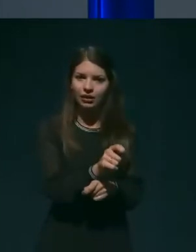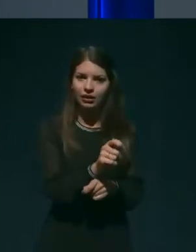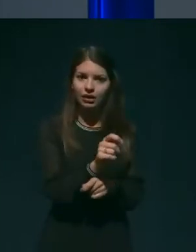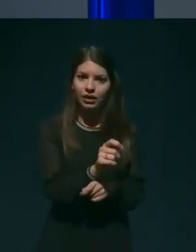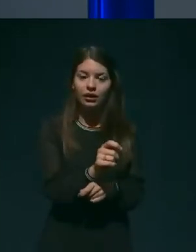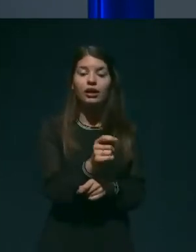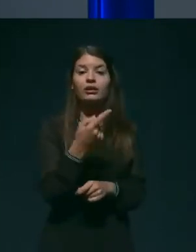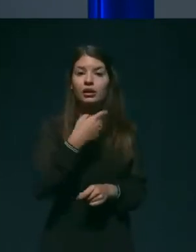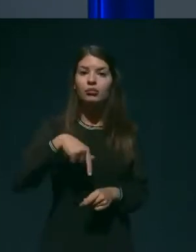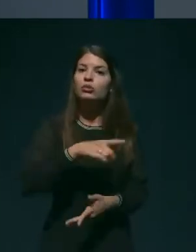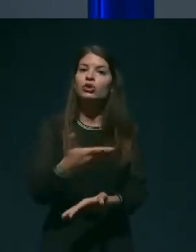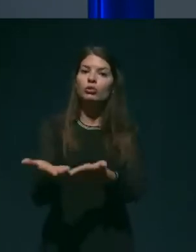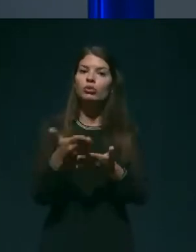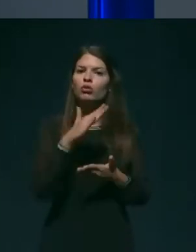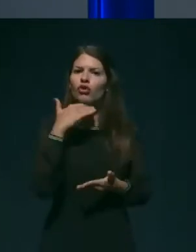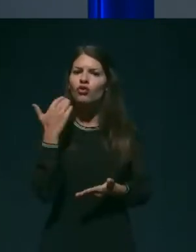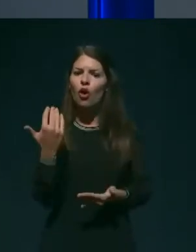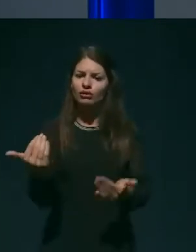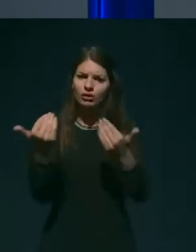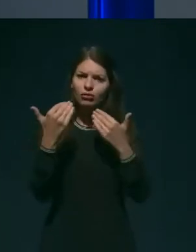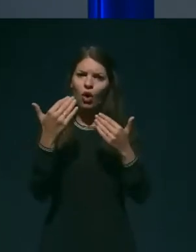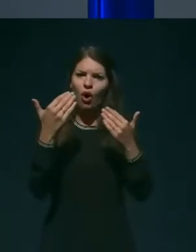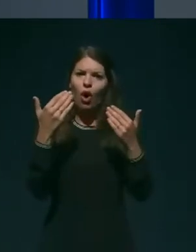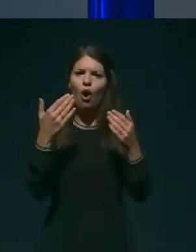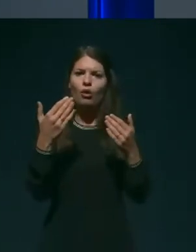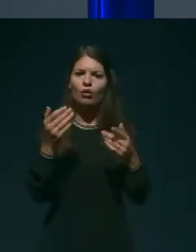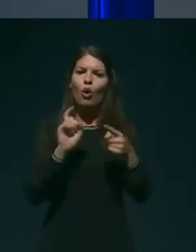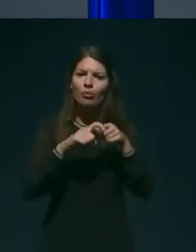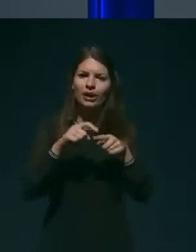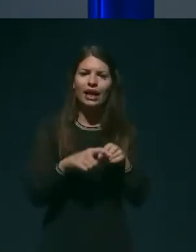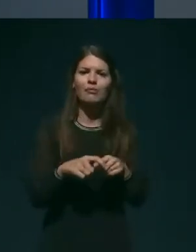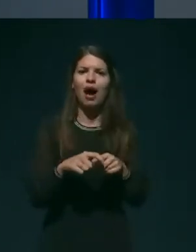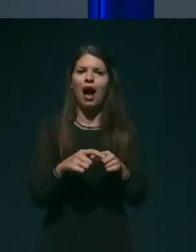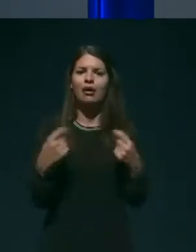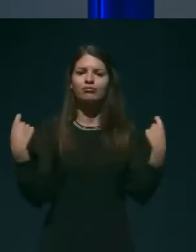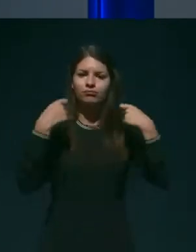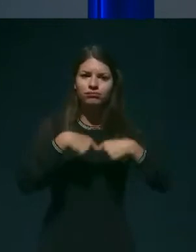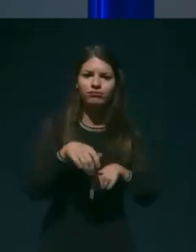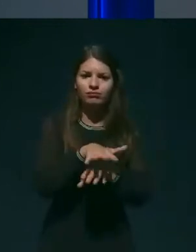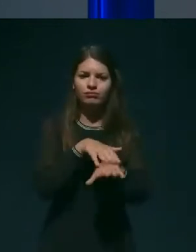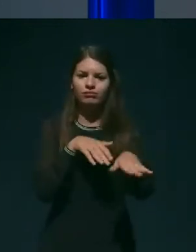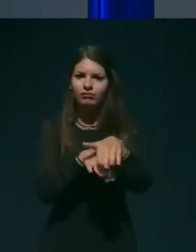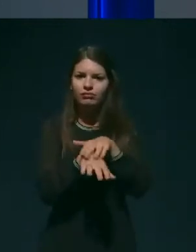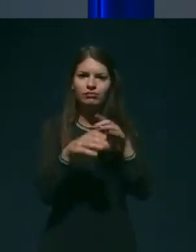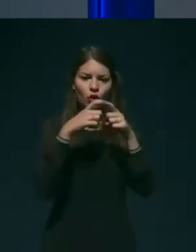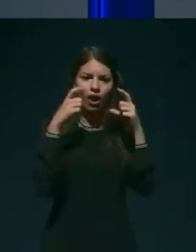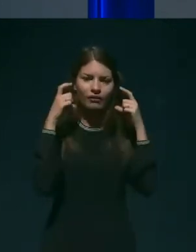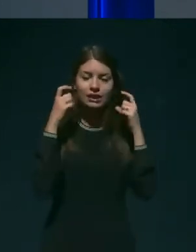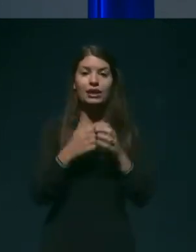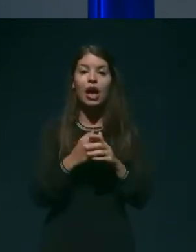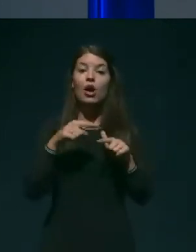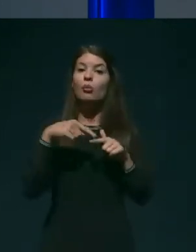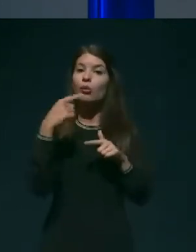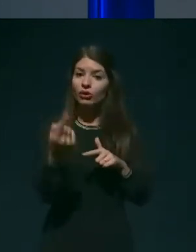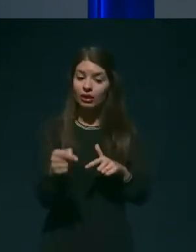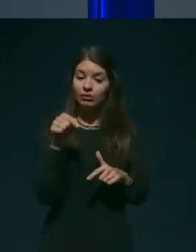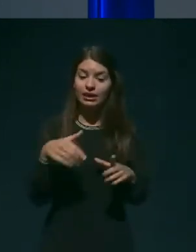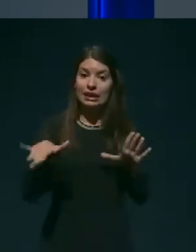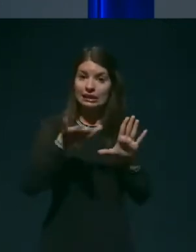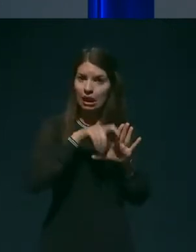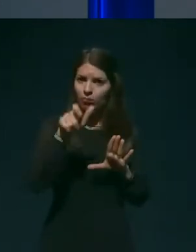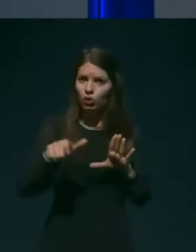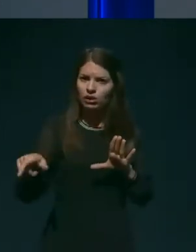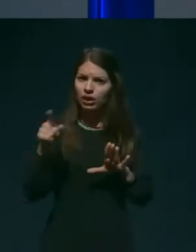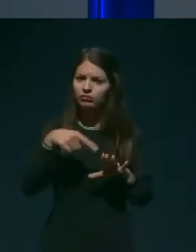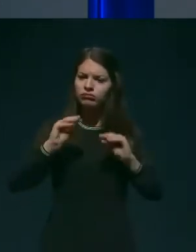začitne opreme, maske, rukavice, razkožila, plači. Potem, da se ta osebje potem trenira, kako se to